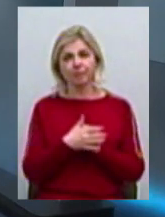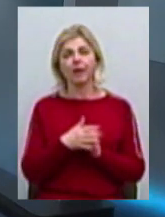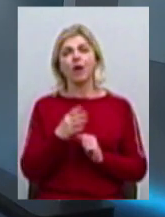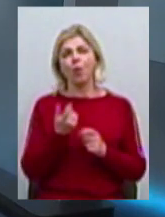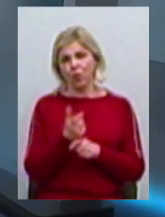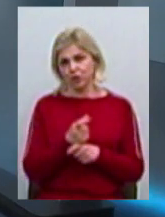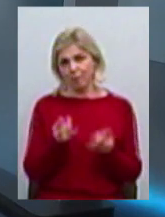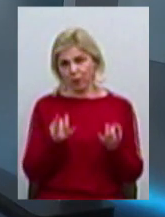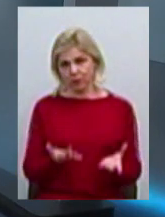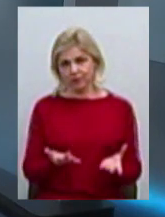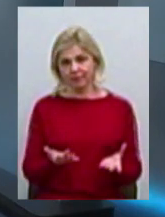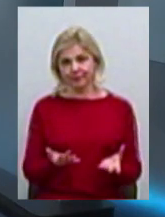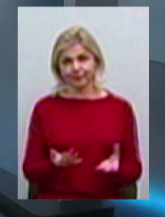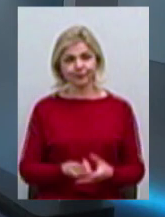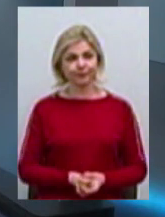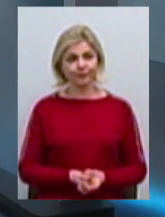просто.